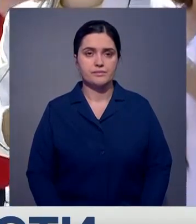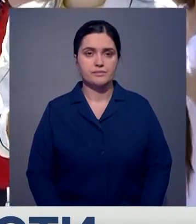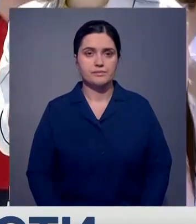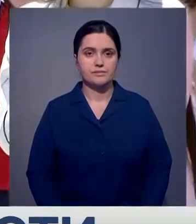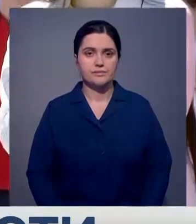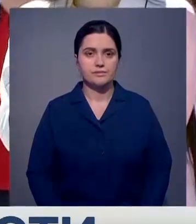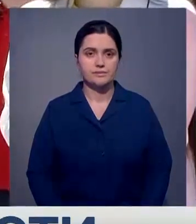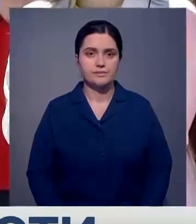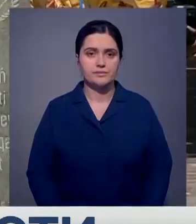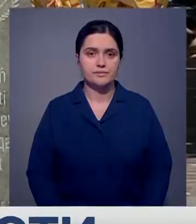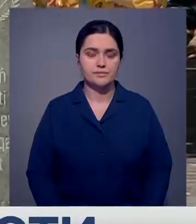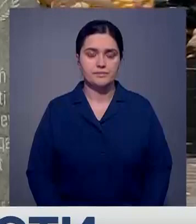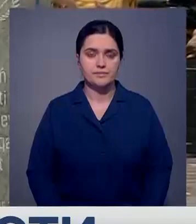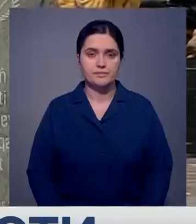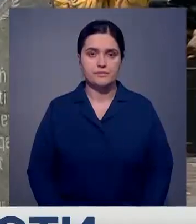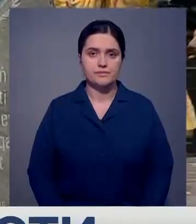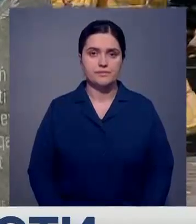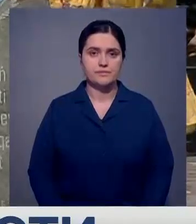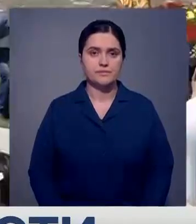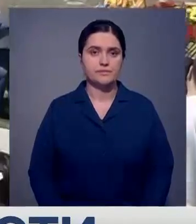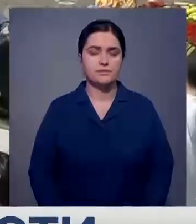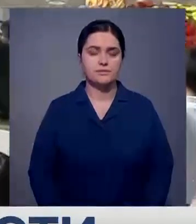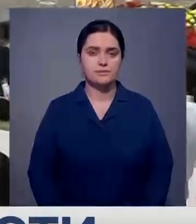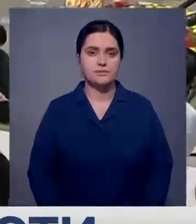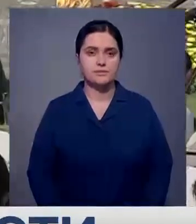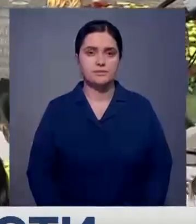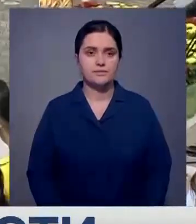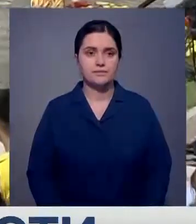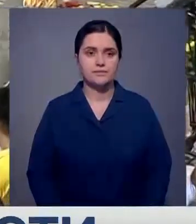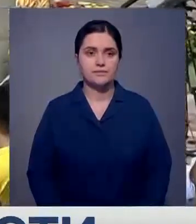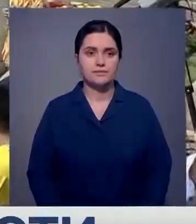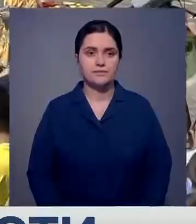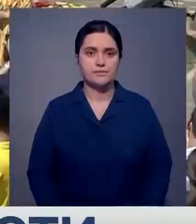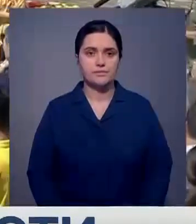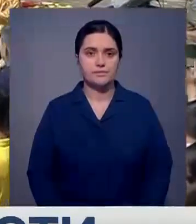Гульбано Жмабаев, Радик Жакопов, сержант Жмабаев, Алматы, Хабар, 24.